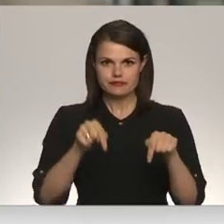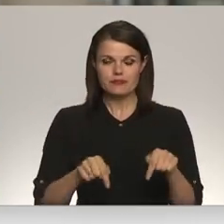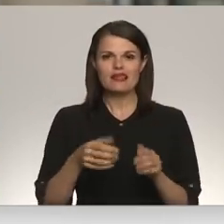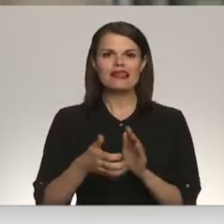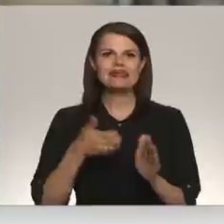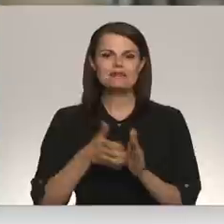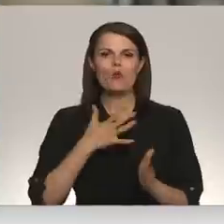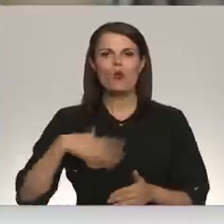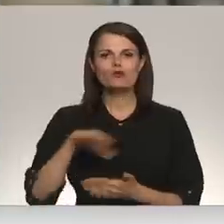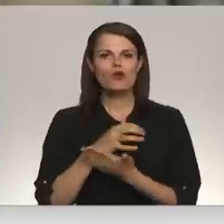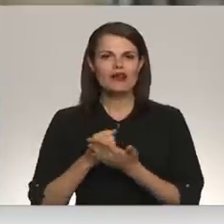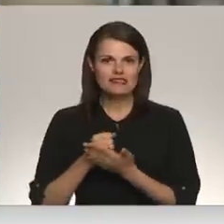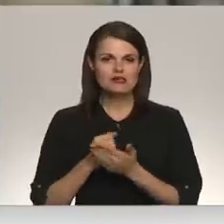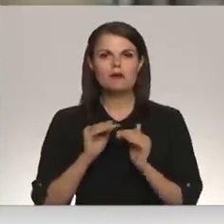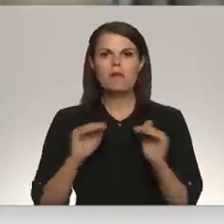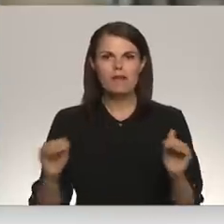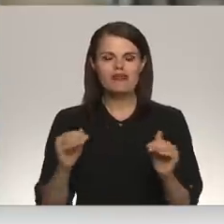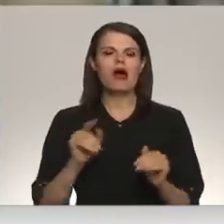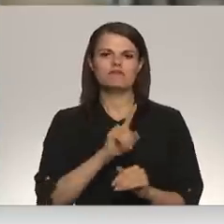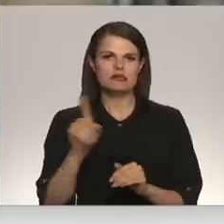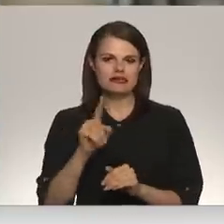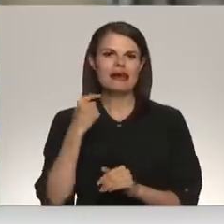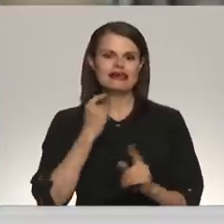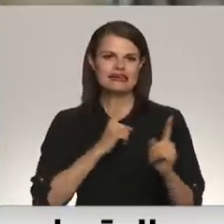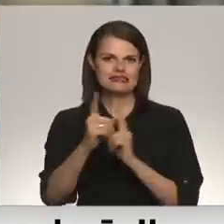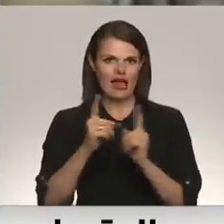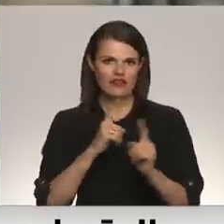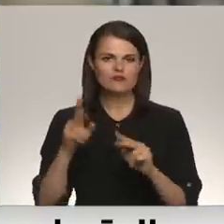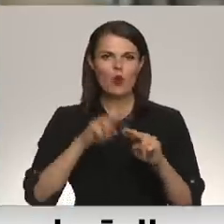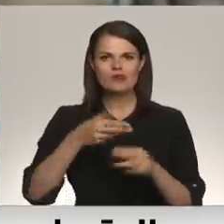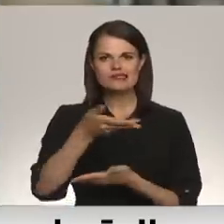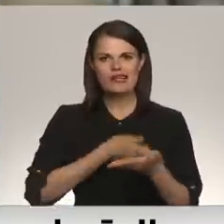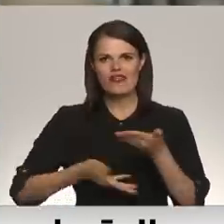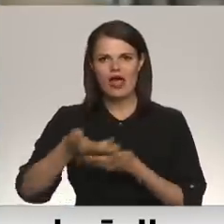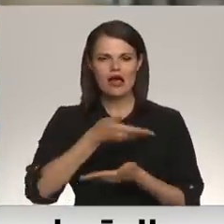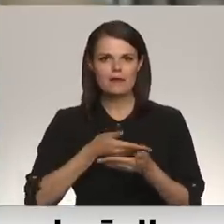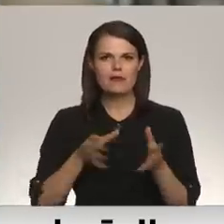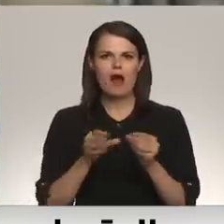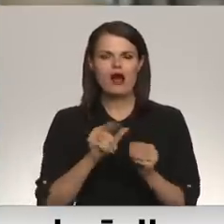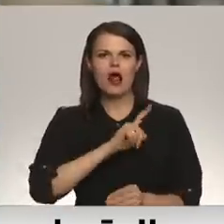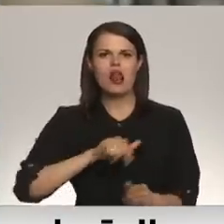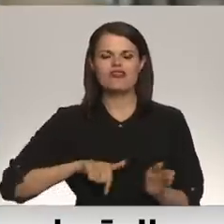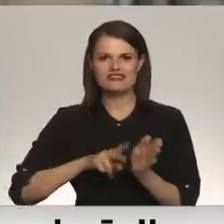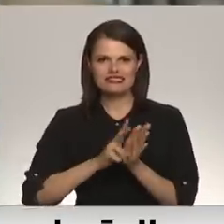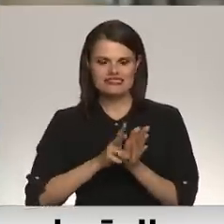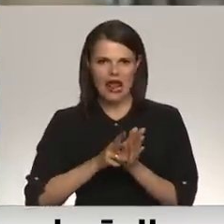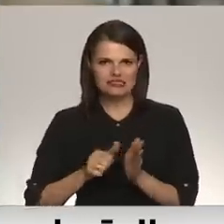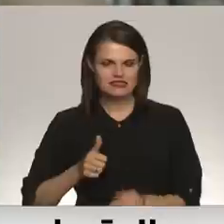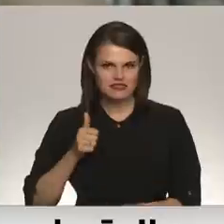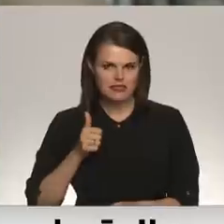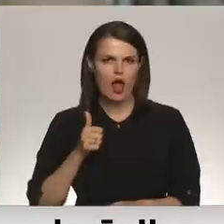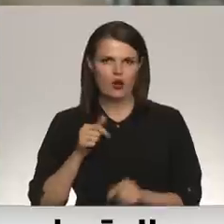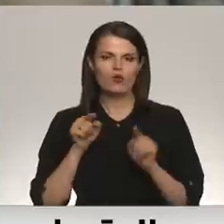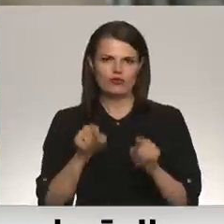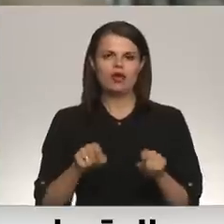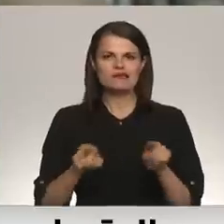evakuācijas gadījumā ir Rīgas satiksme un sadarbība ar Latvijas dzelzceļu viennozīmīgi, jo